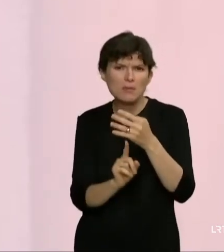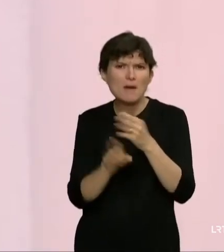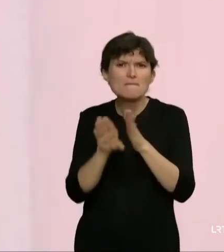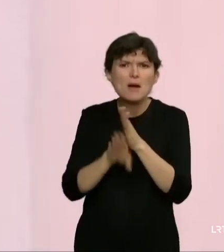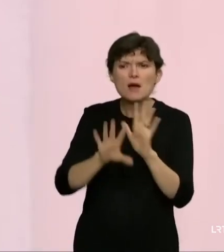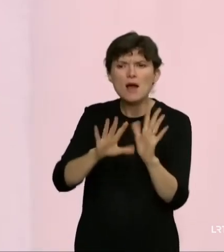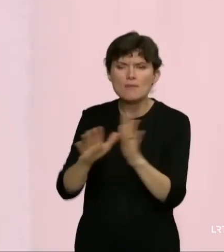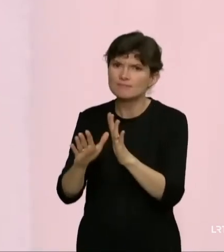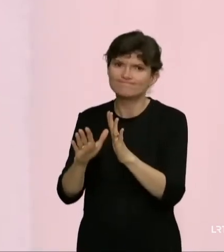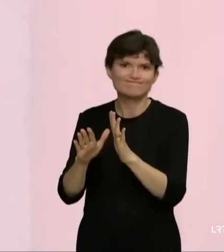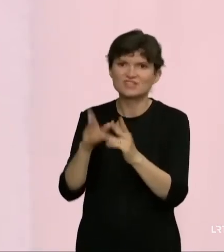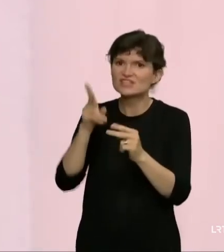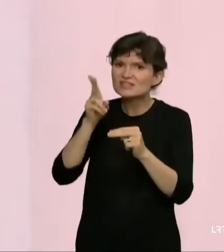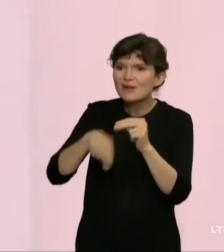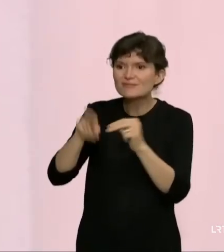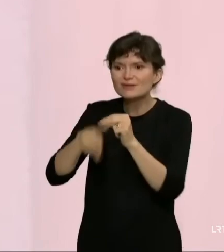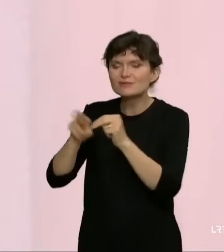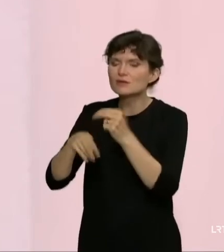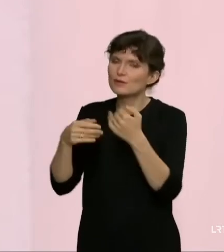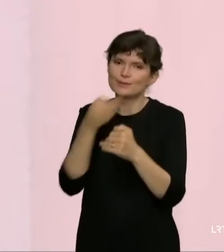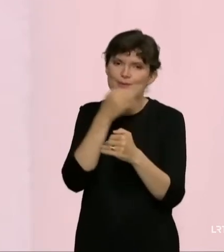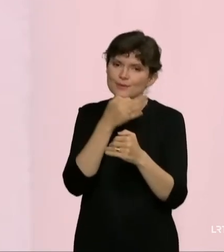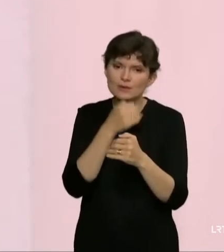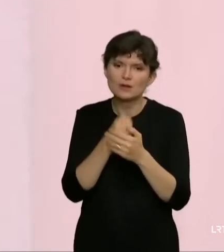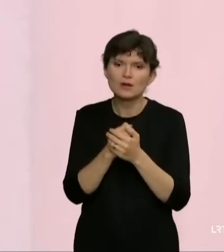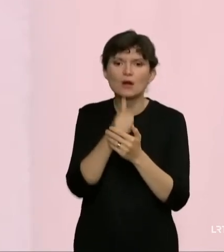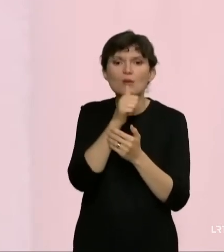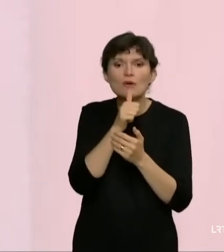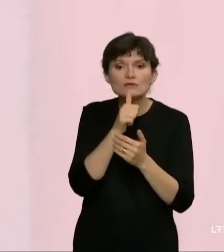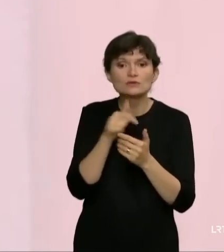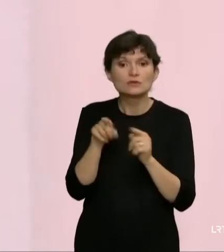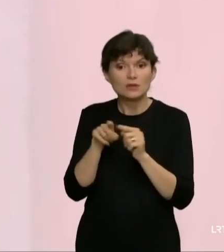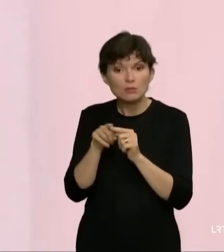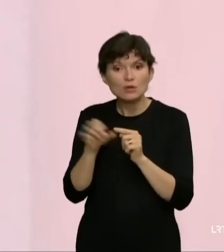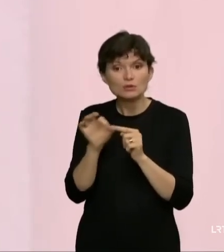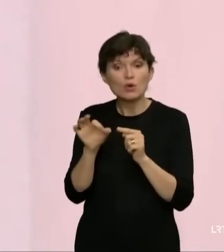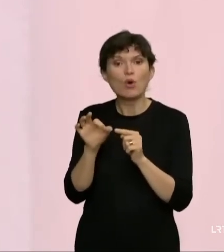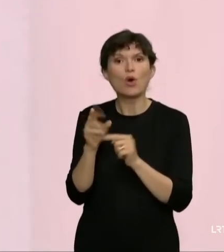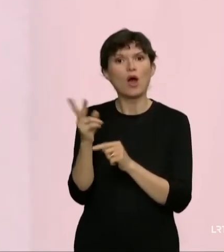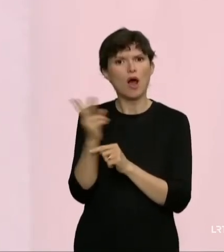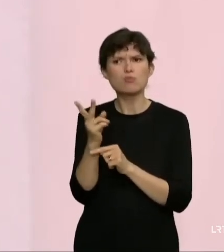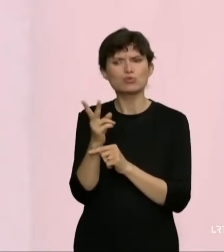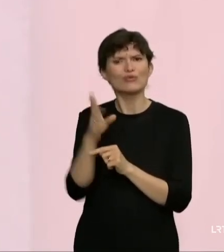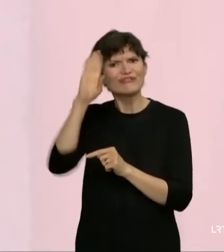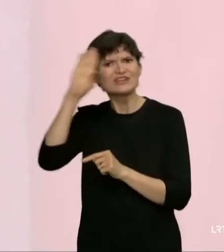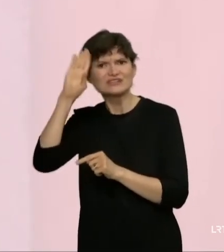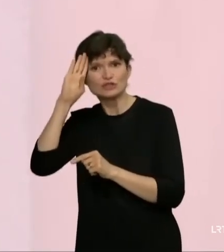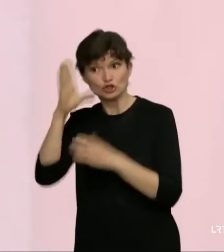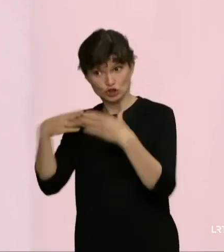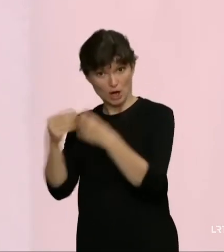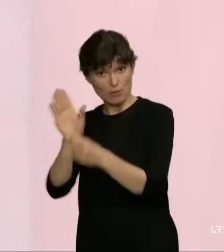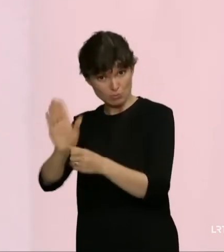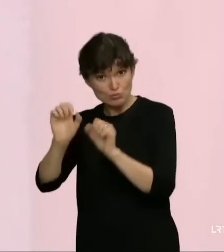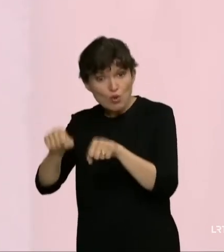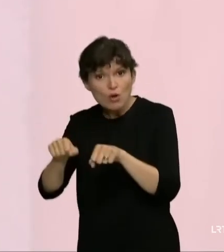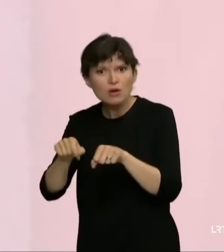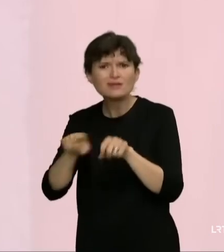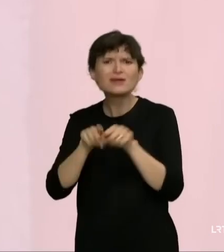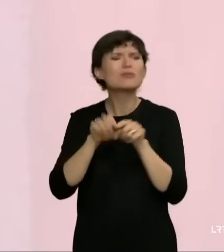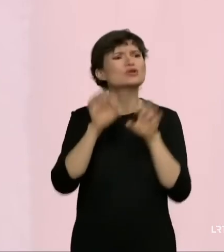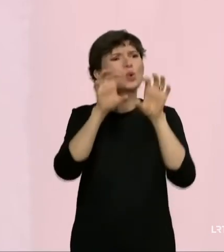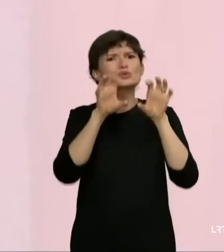mes vis dar ginčiamės dėl to, ar mes galime laikyti du homoseksualius asmenis šeima. Mes kvestionuojame konstitucinio teismo